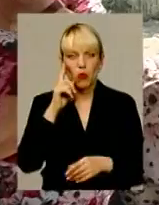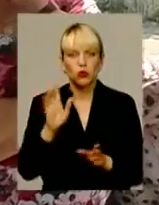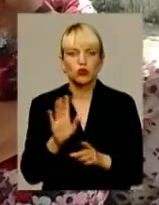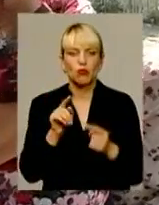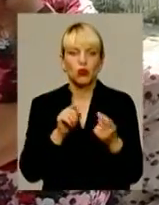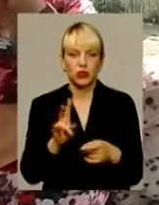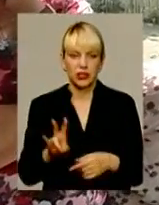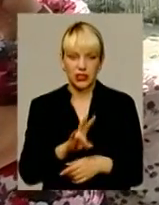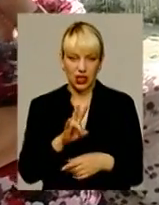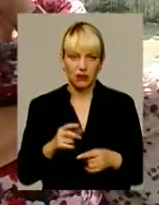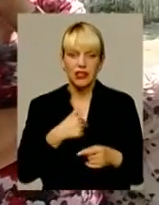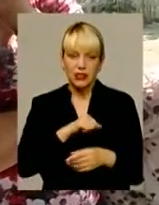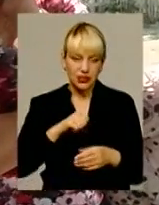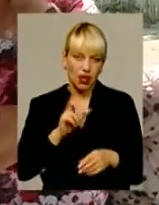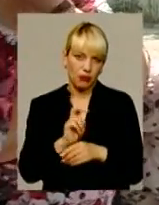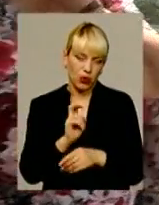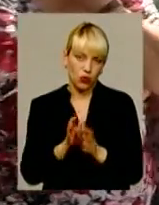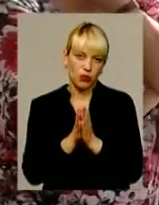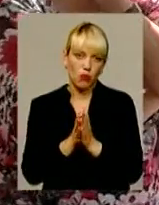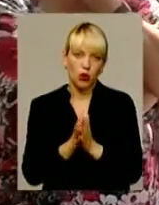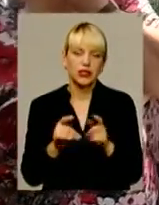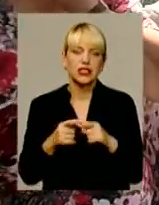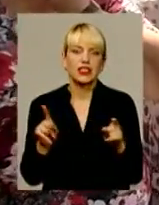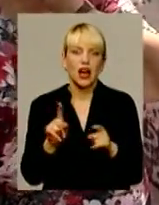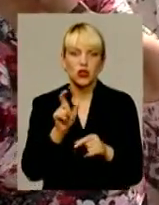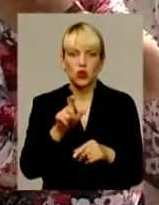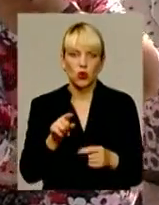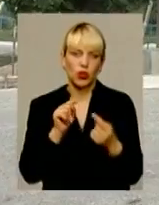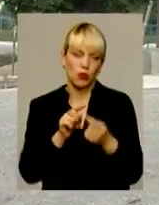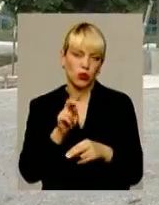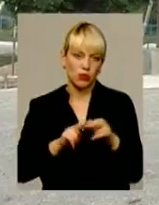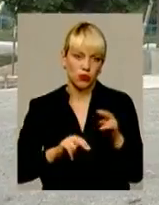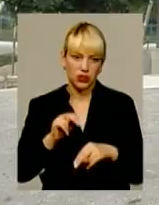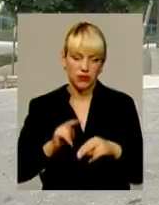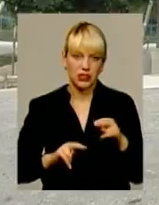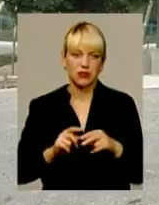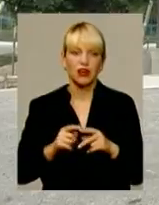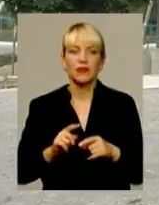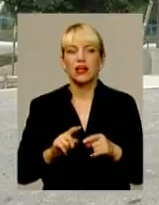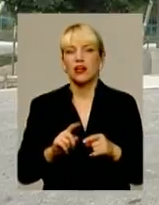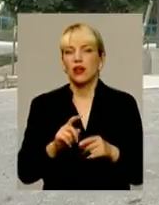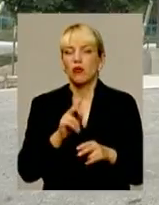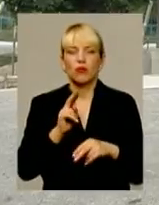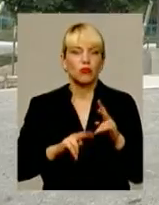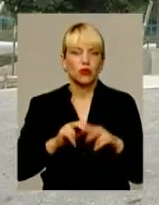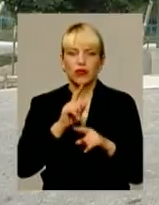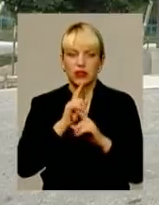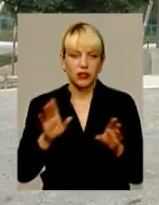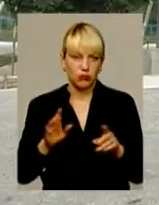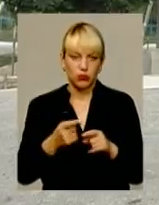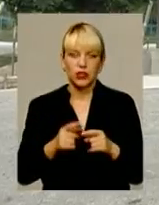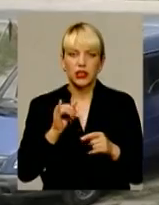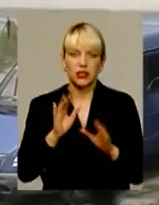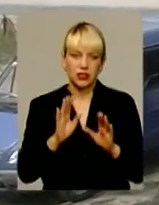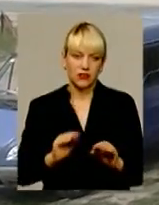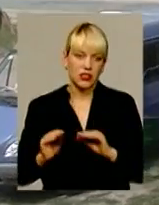церкви. І сам, каже, сюди приходив молитися, а що люди проти будівництва, начебто котельні, то й будувати її не буде. Лише встановить